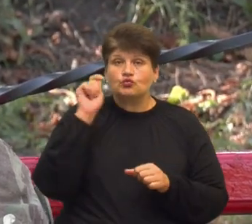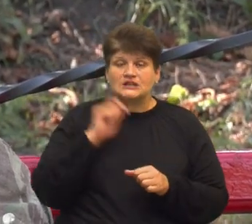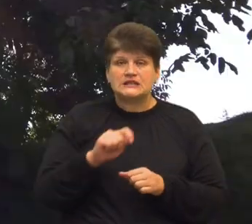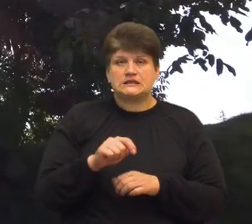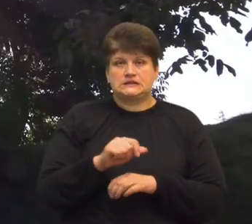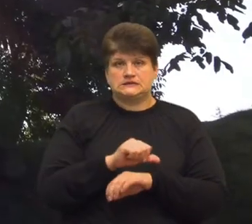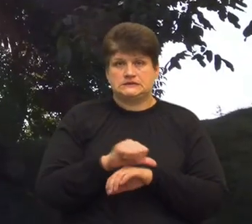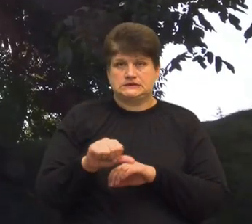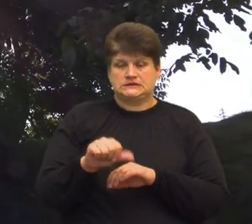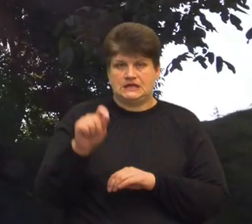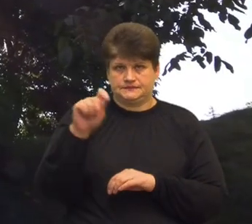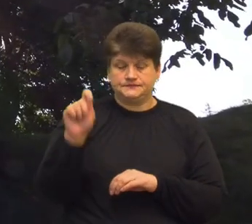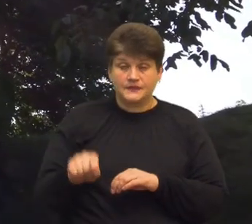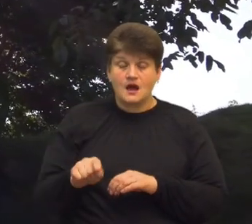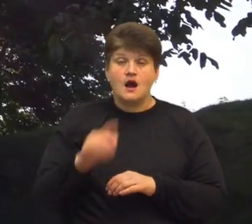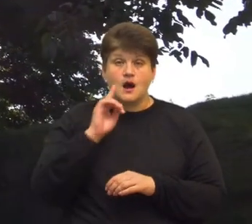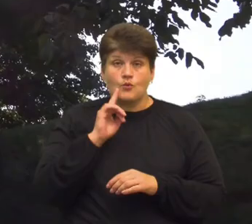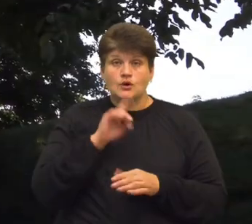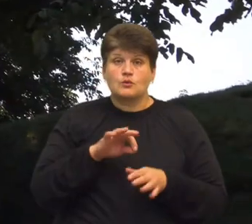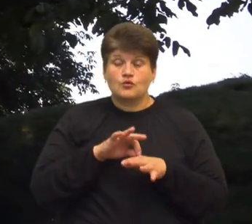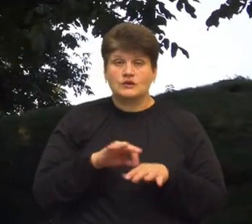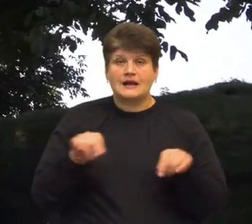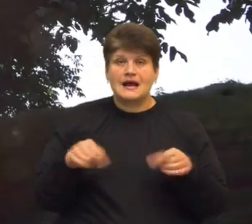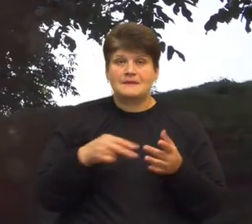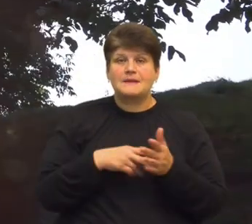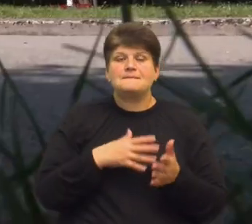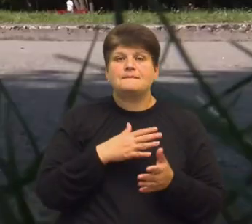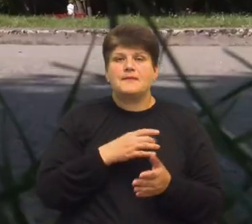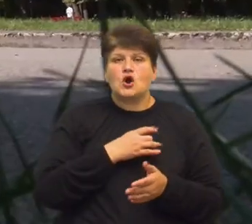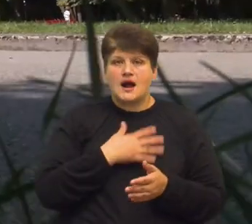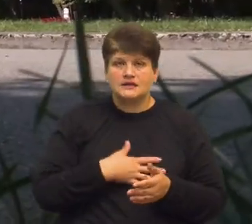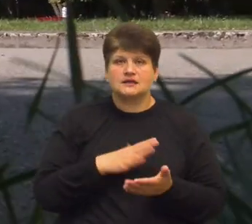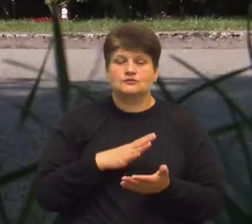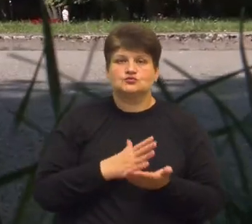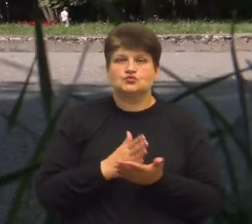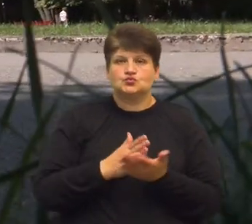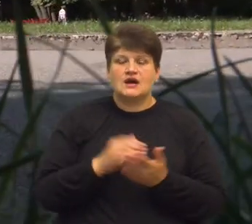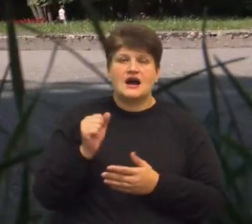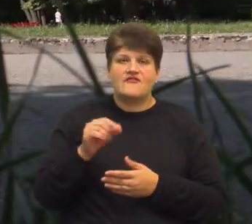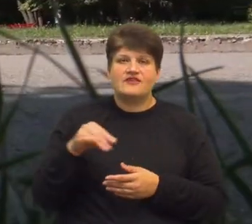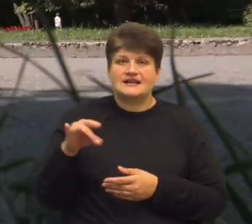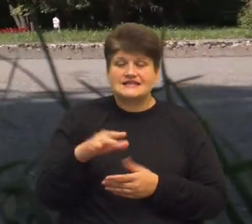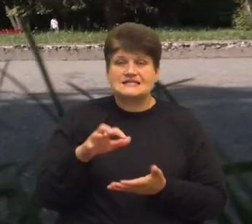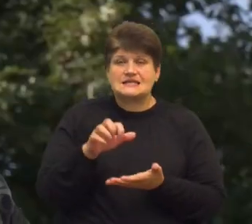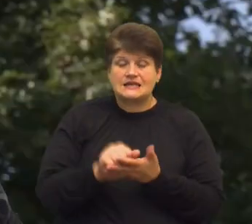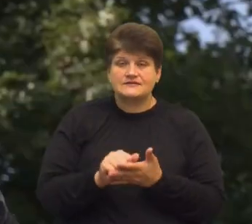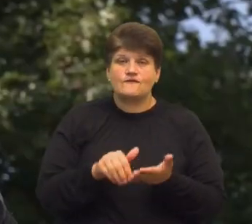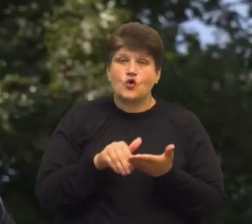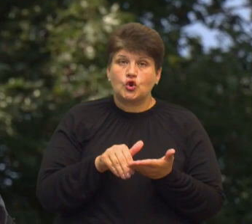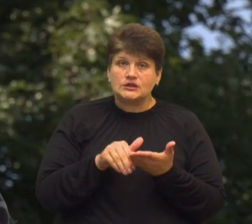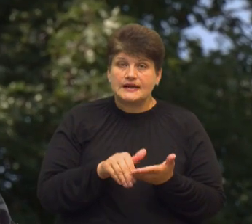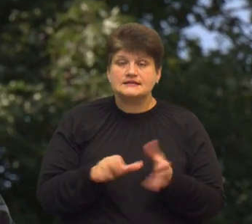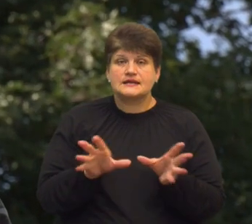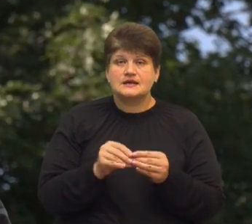каже військовий. Та поки проходить реабілітацію після поранень, яку отримав під час служби в Афганістані, зайнявся волонтерством та разом зі